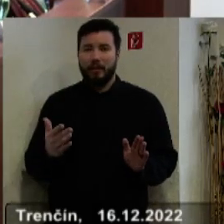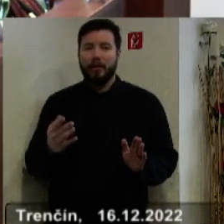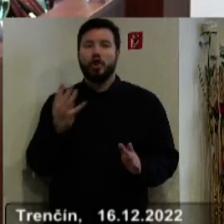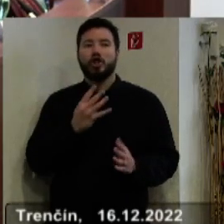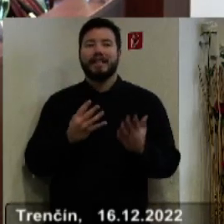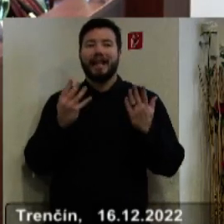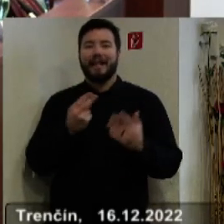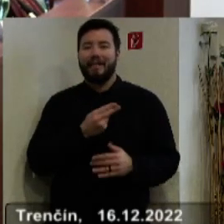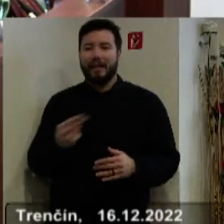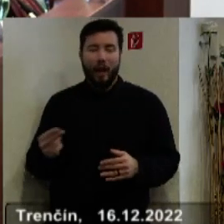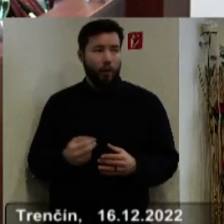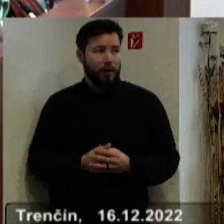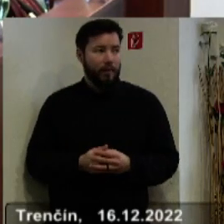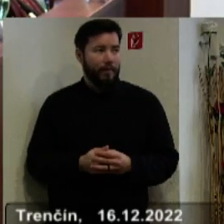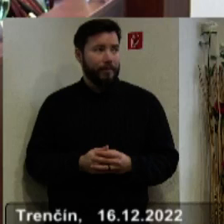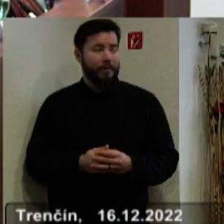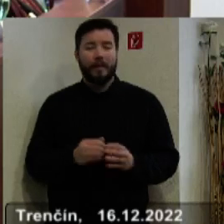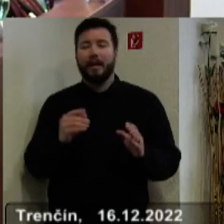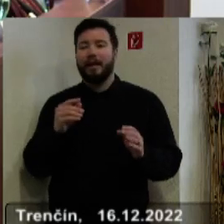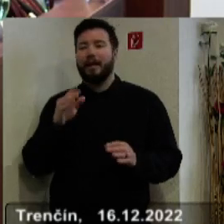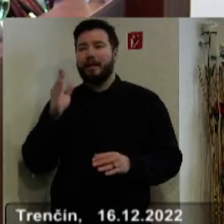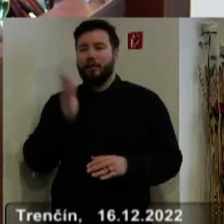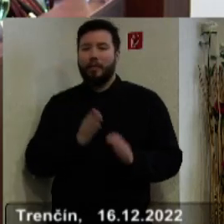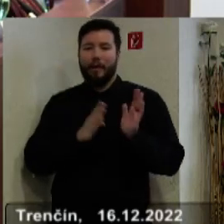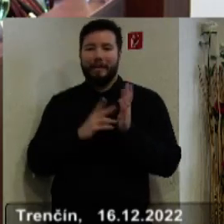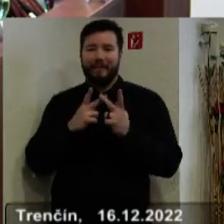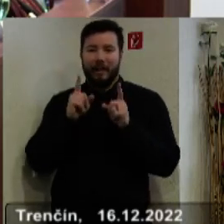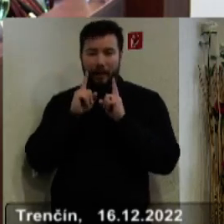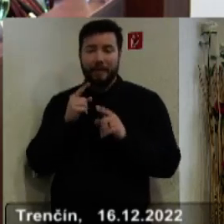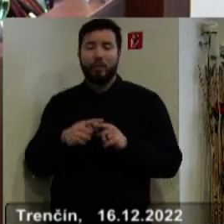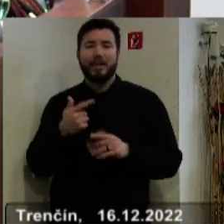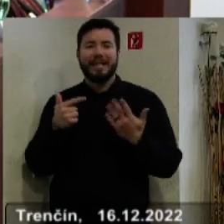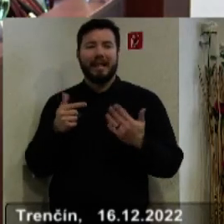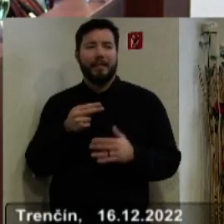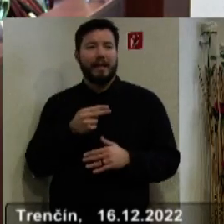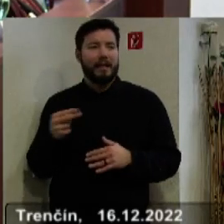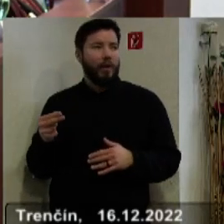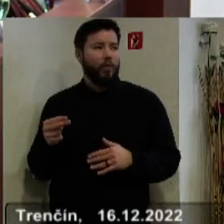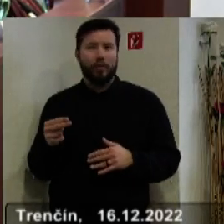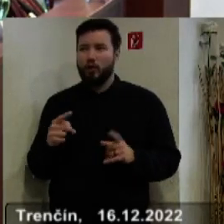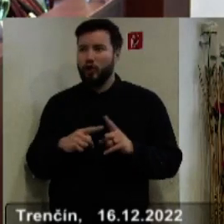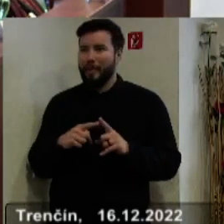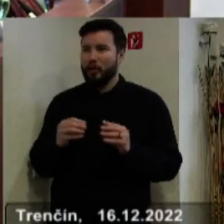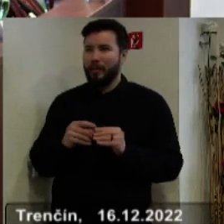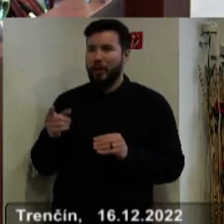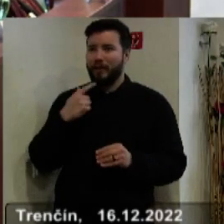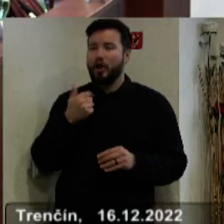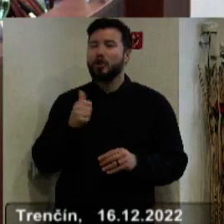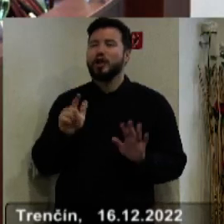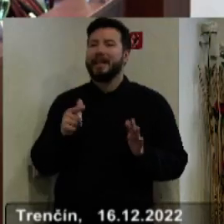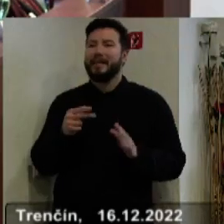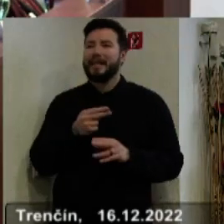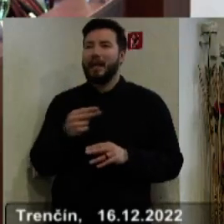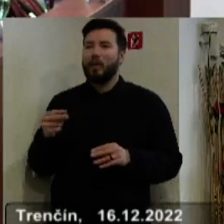49 EUR. Hovorím o komodite za MWh a akých 117 EUR, tuším Tomáš Bavažej, 117 EUR za